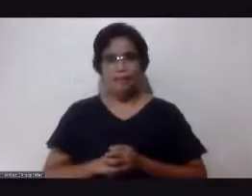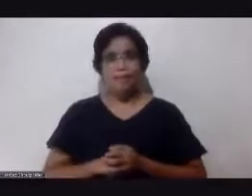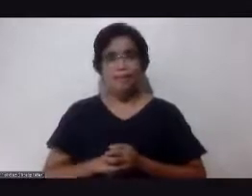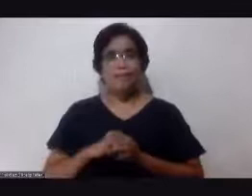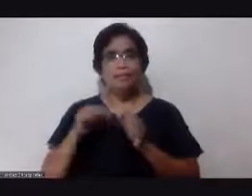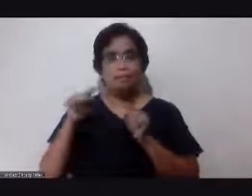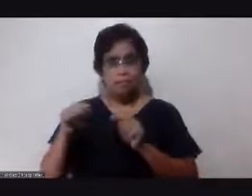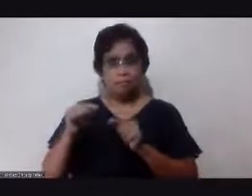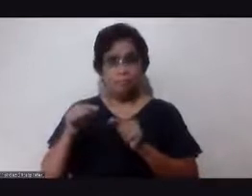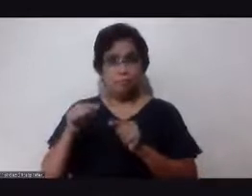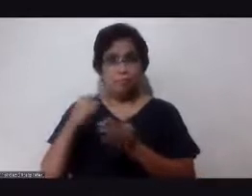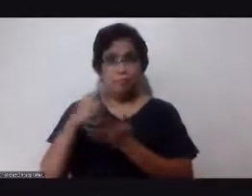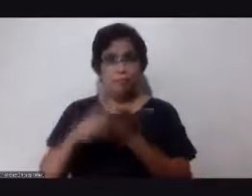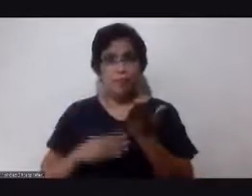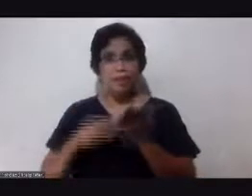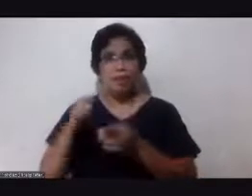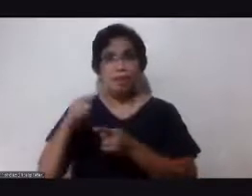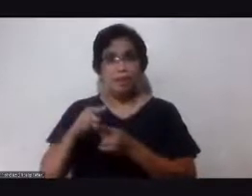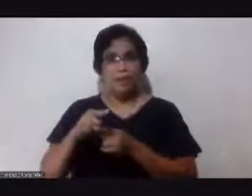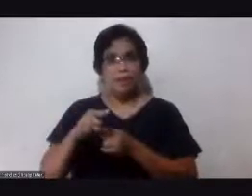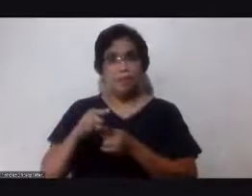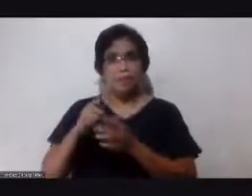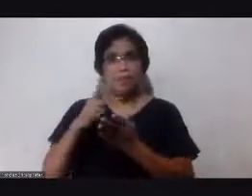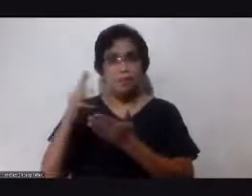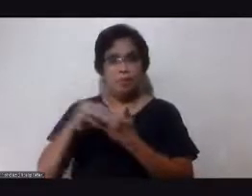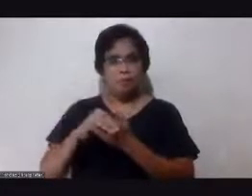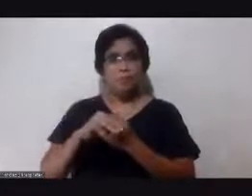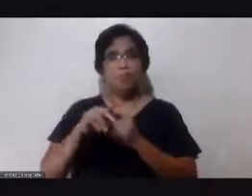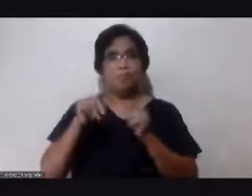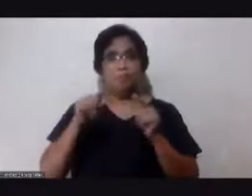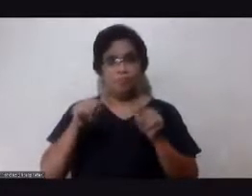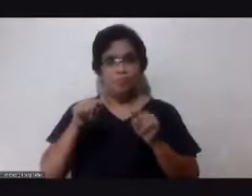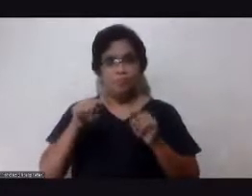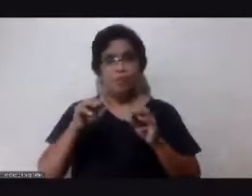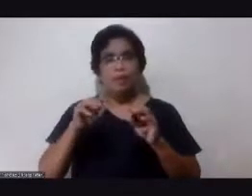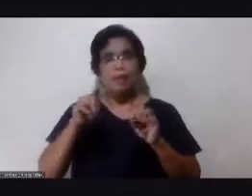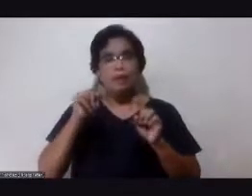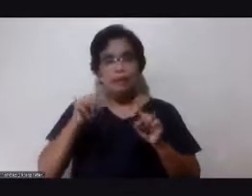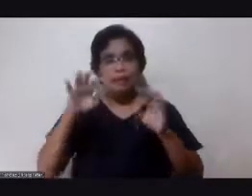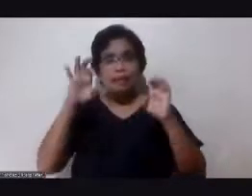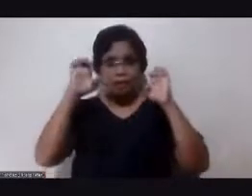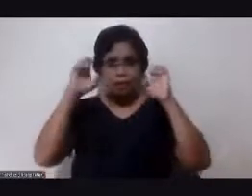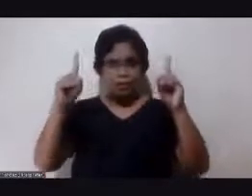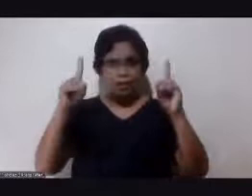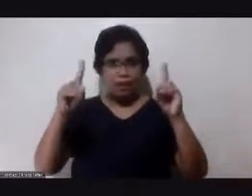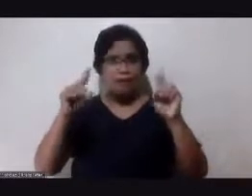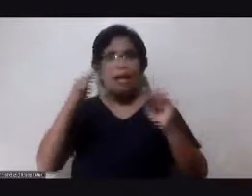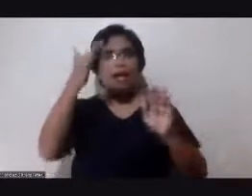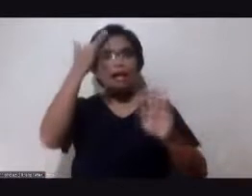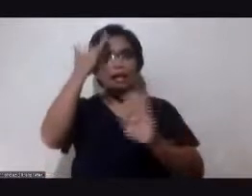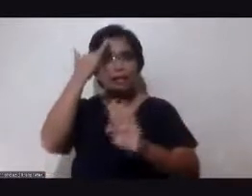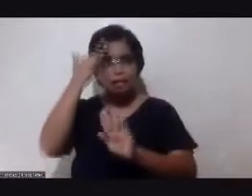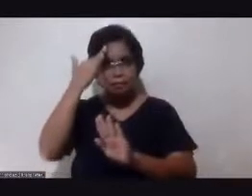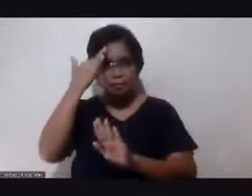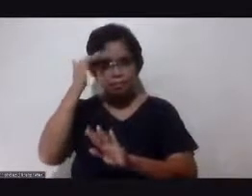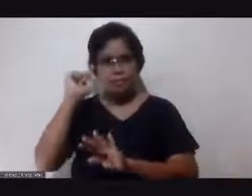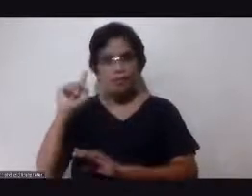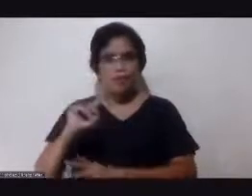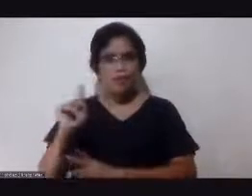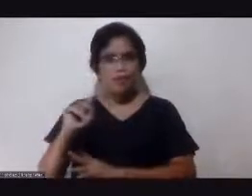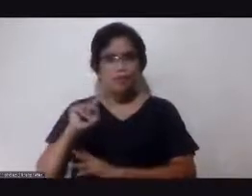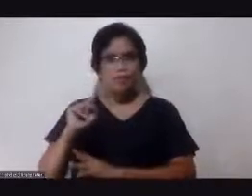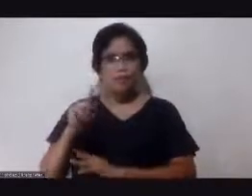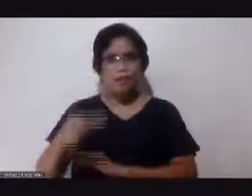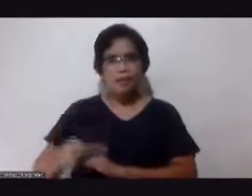part of our program, right? To educate them na alamin nyo anong nakakapataas ng blood sugar nyo.